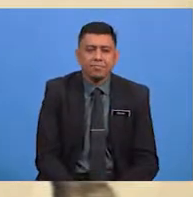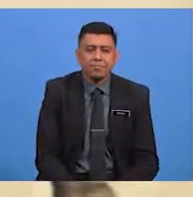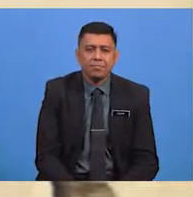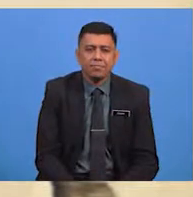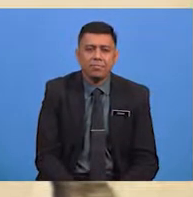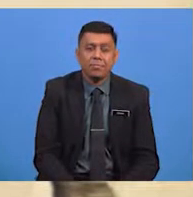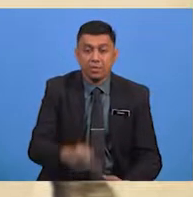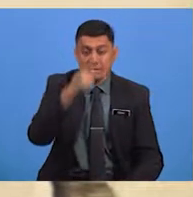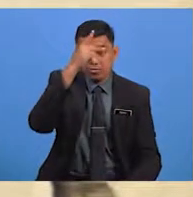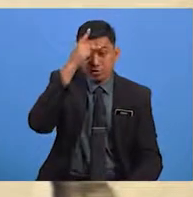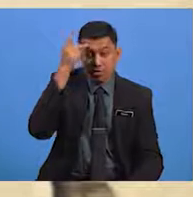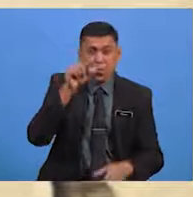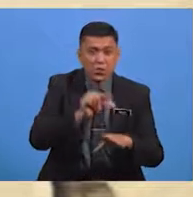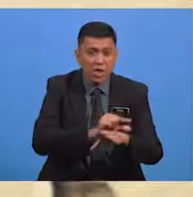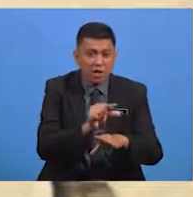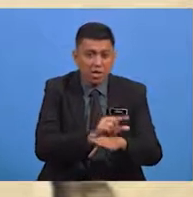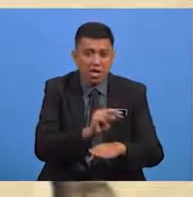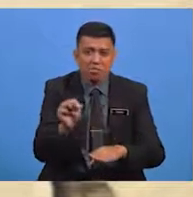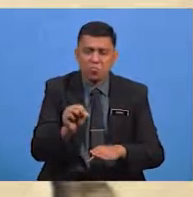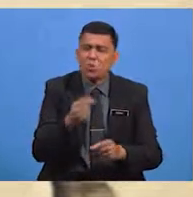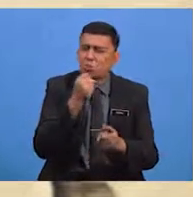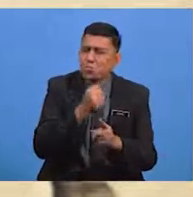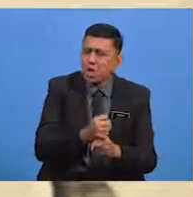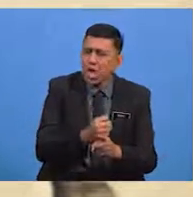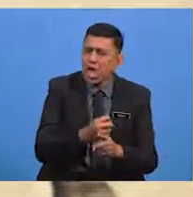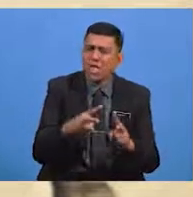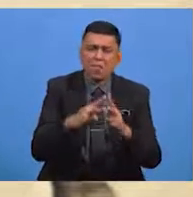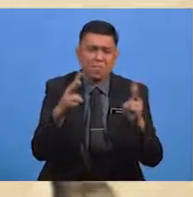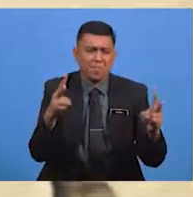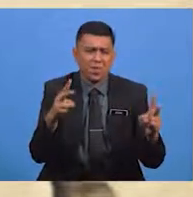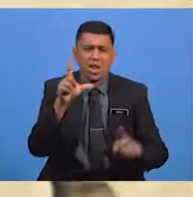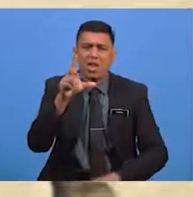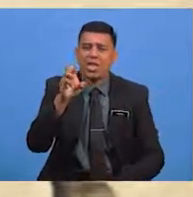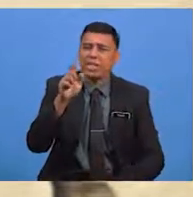Gerangan sungguh amatlah leta